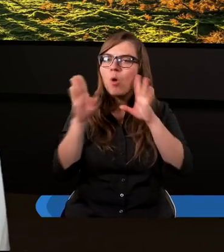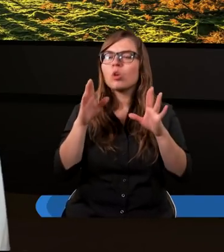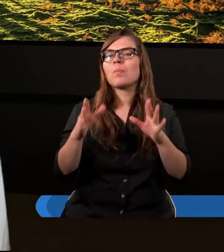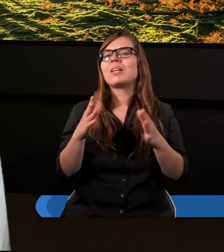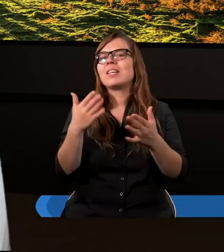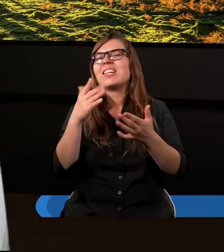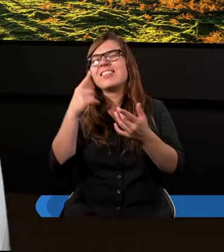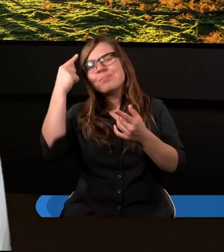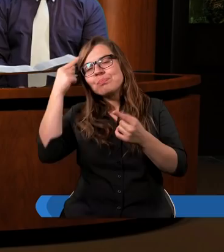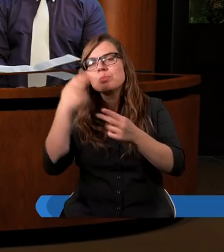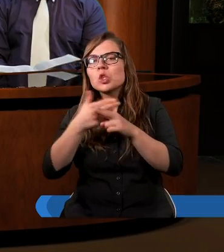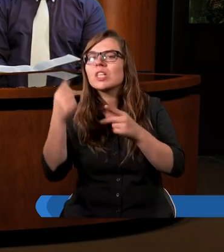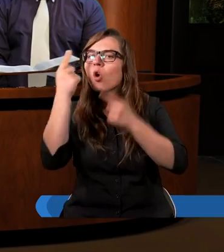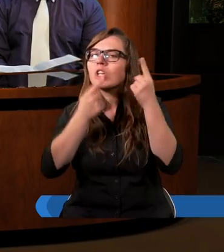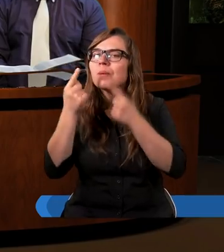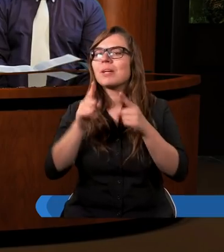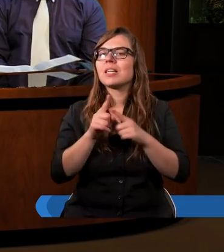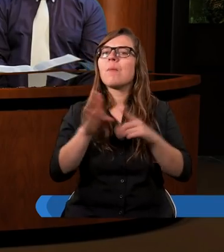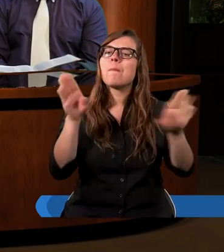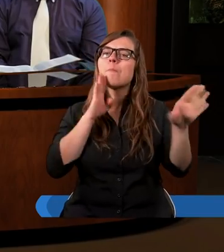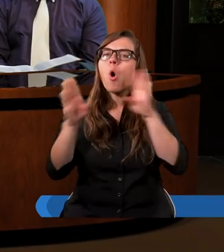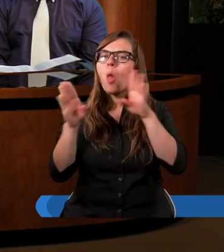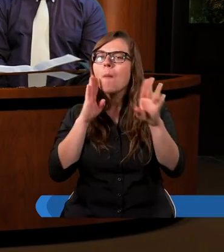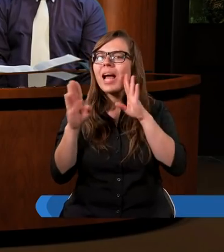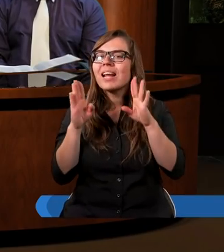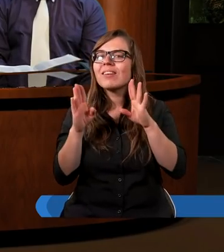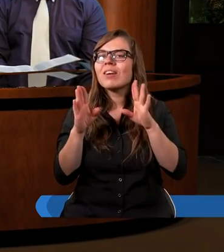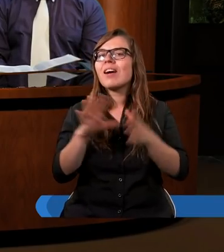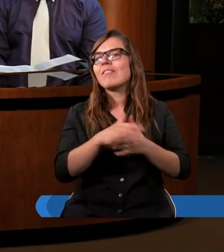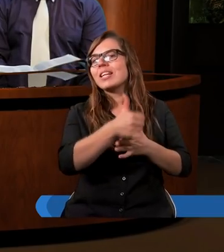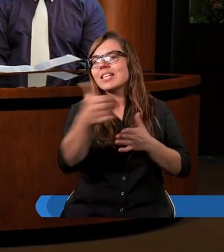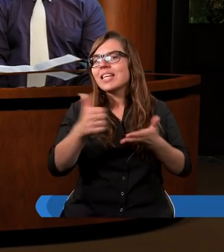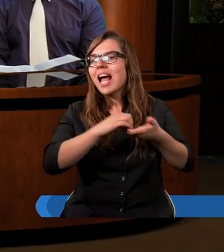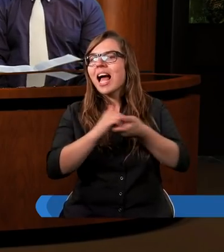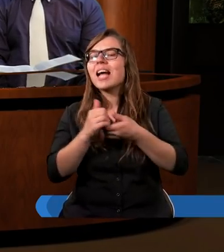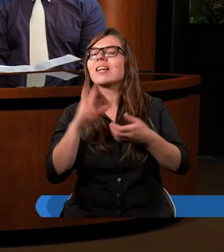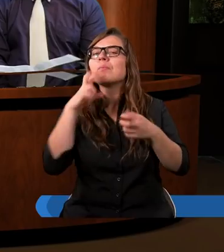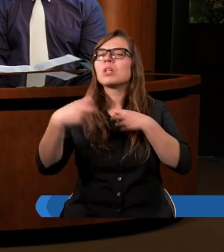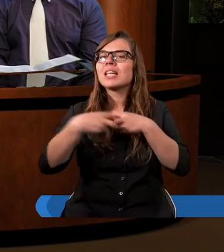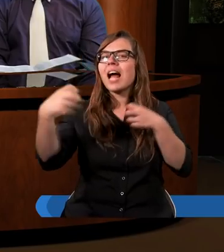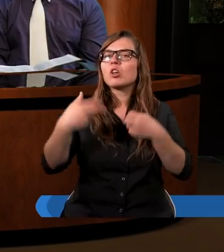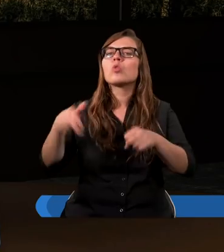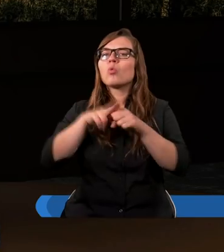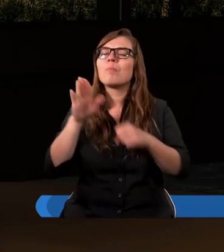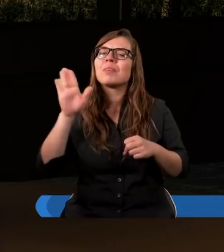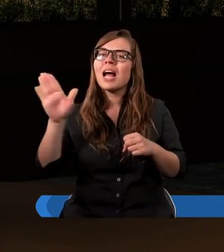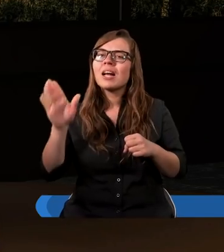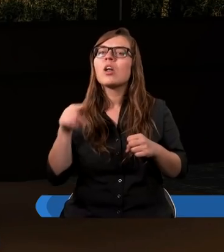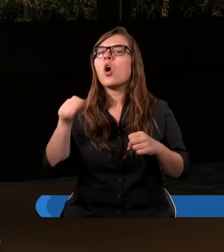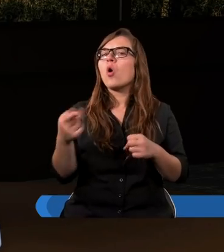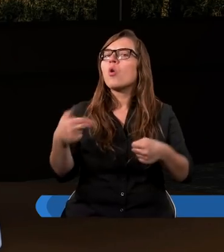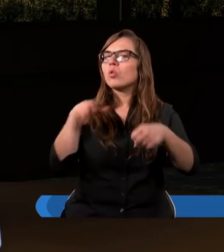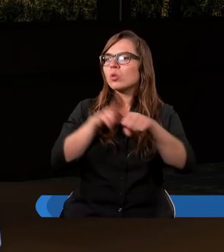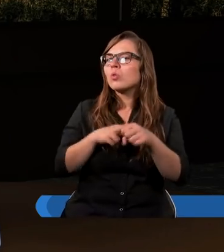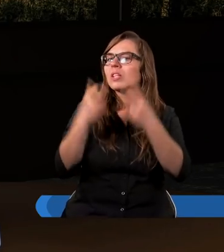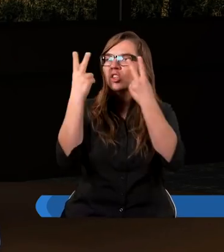czystości myśli. I podobieństwo w jednej cesze, którą mieli, o której